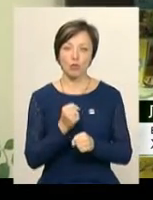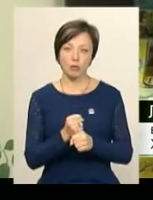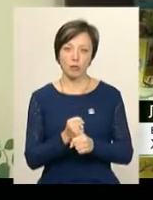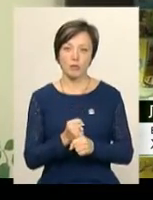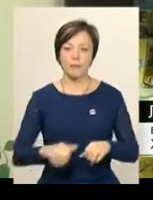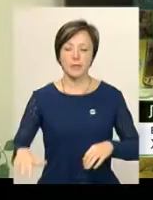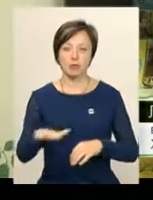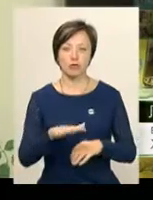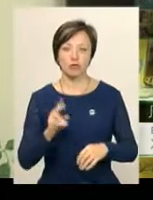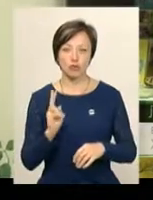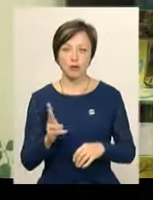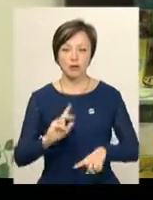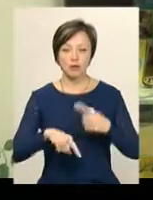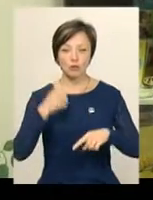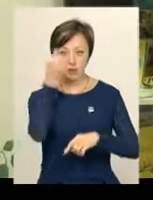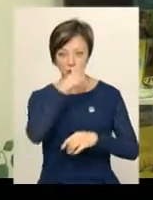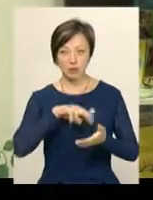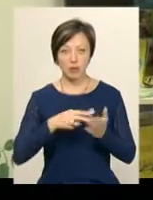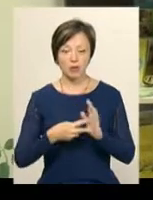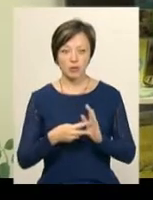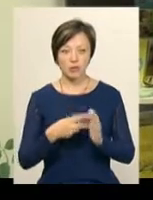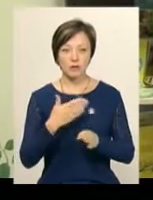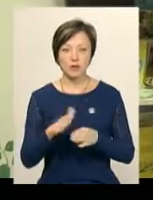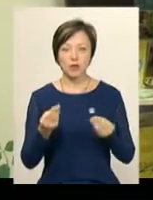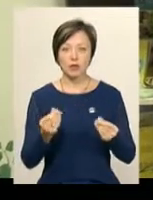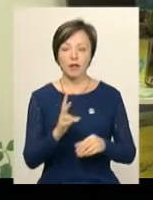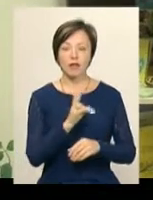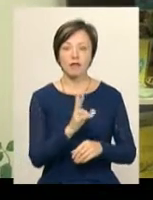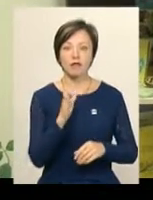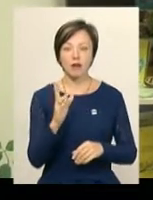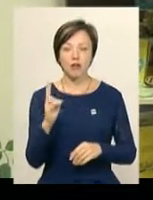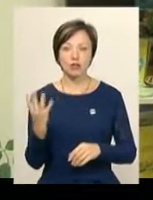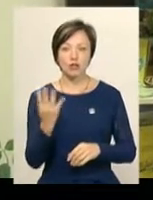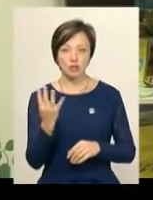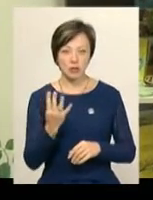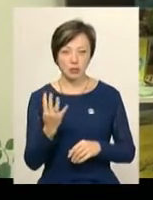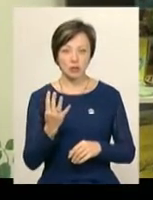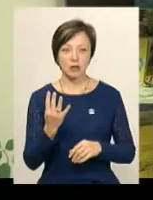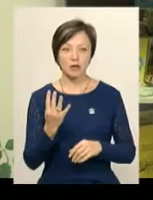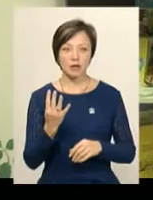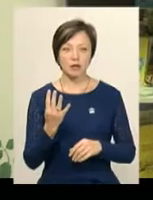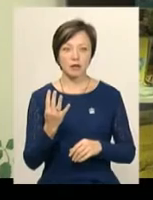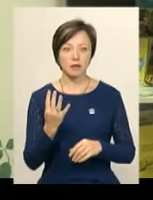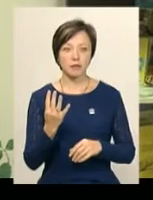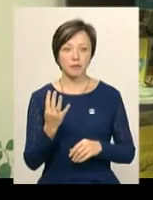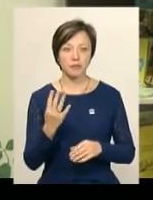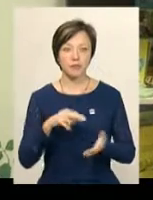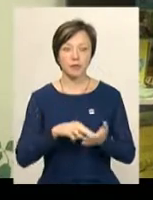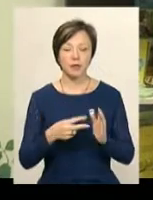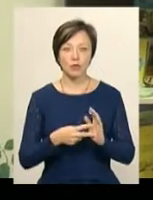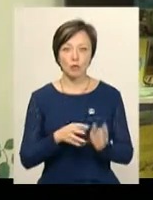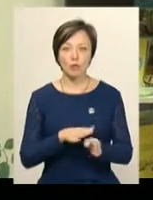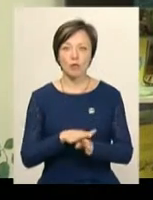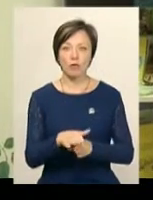майданчик. На наступний рік ми плануємо видаляти кошти на НВК-4. По НВК-4 ми плануємо